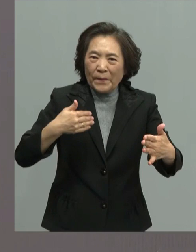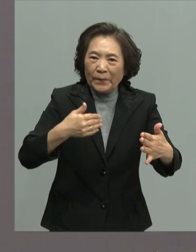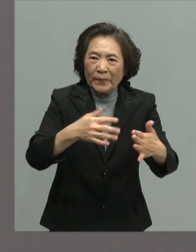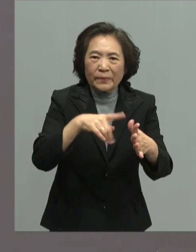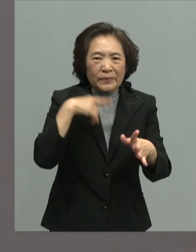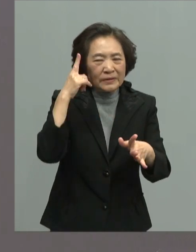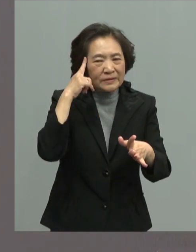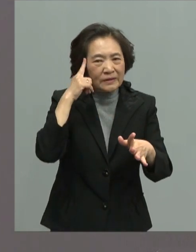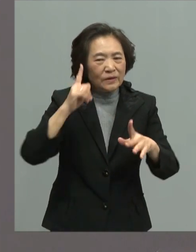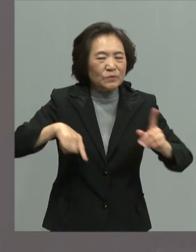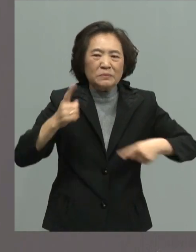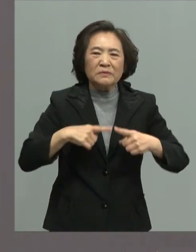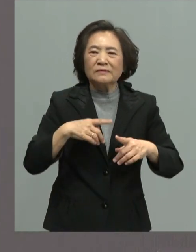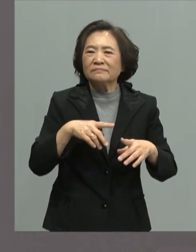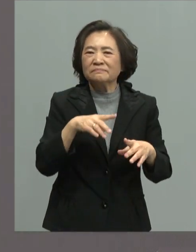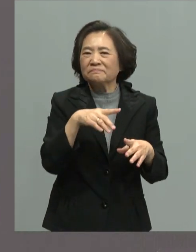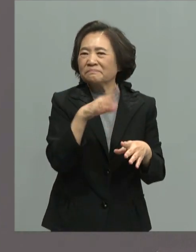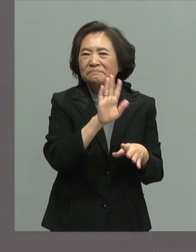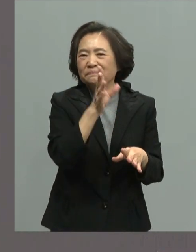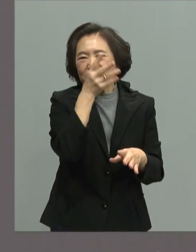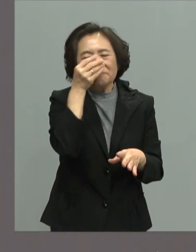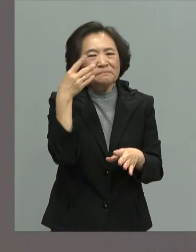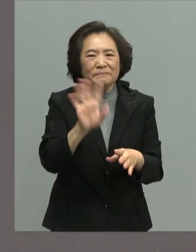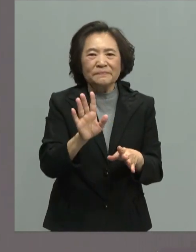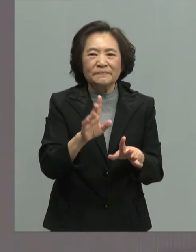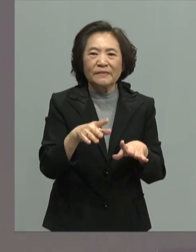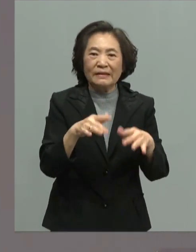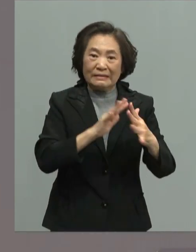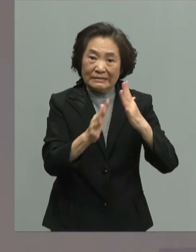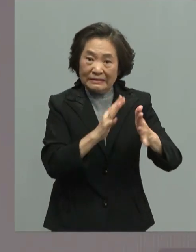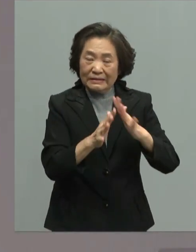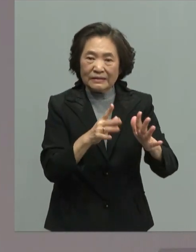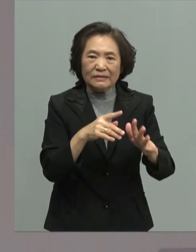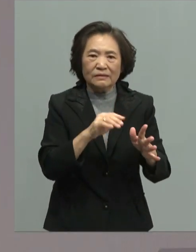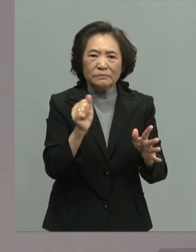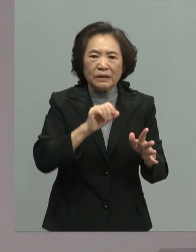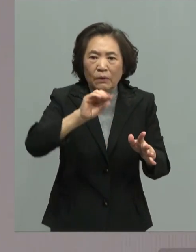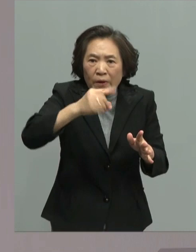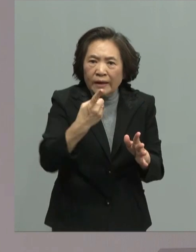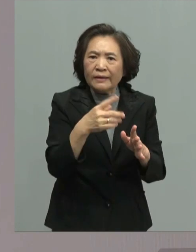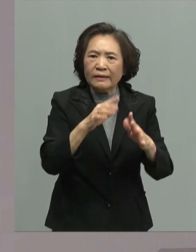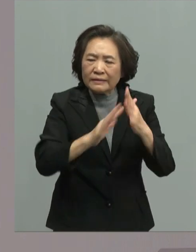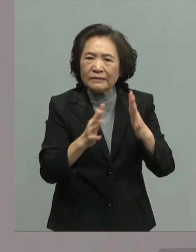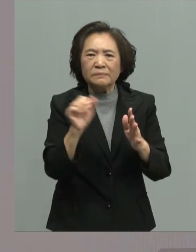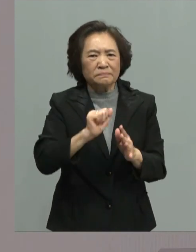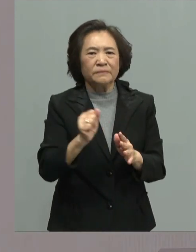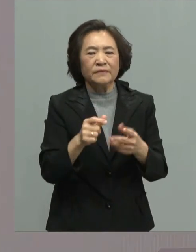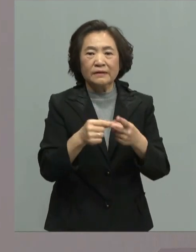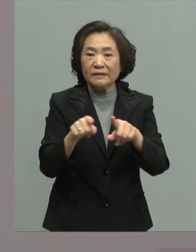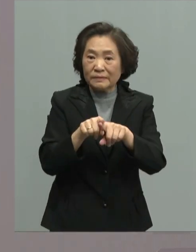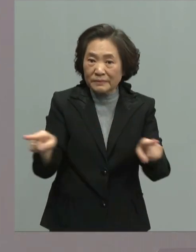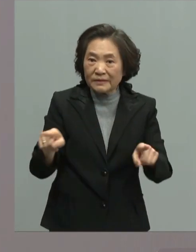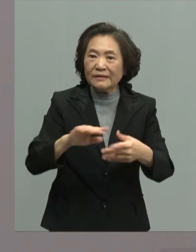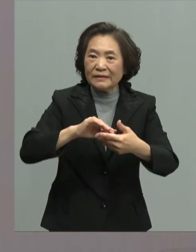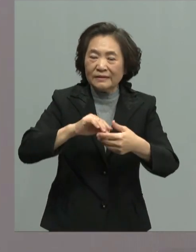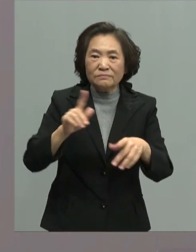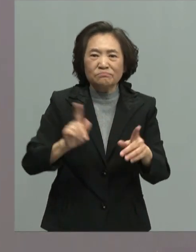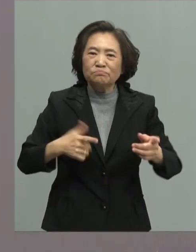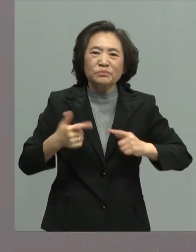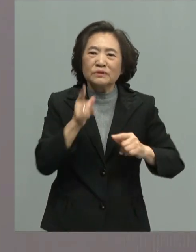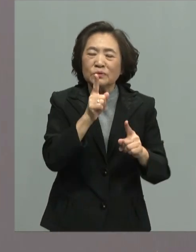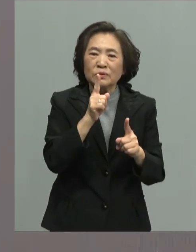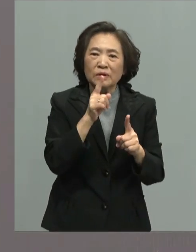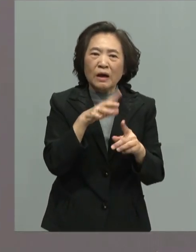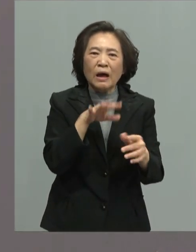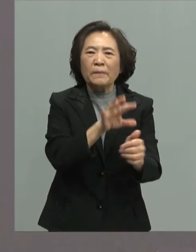不能够拨战争不可以有万一和平绝对不是让你沿街